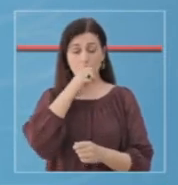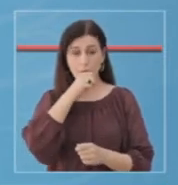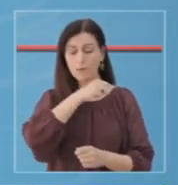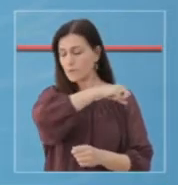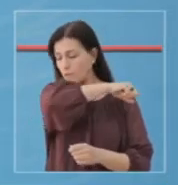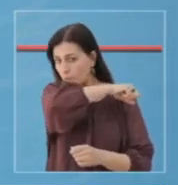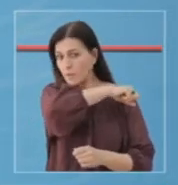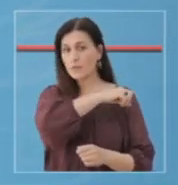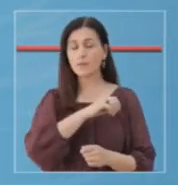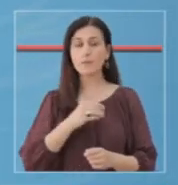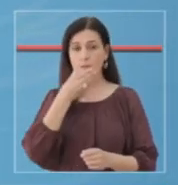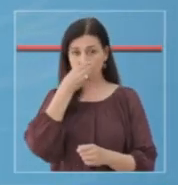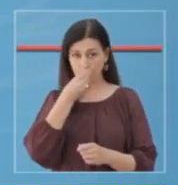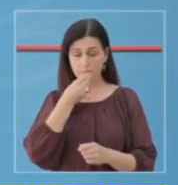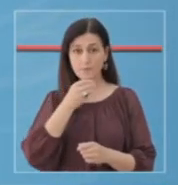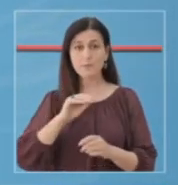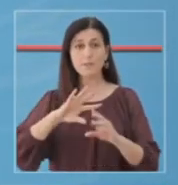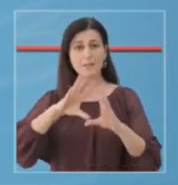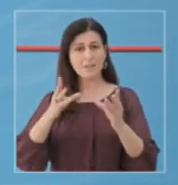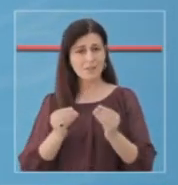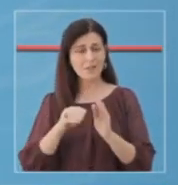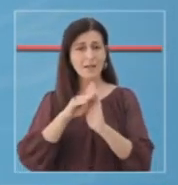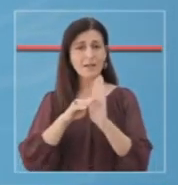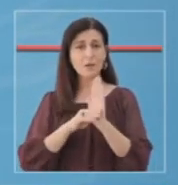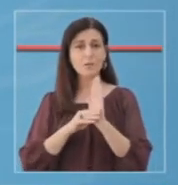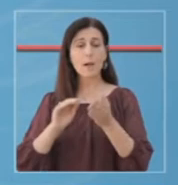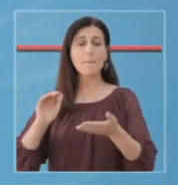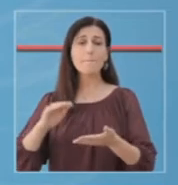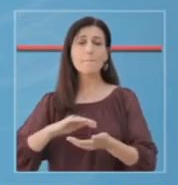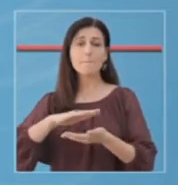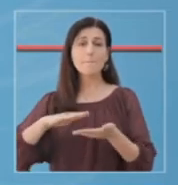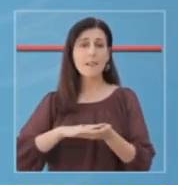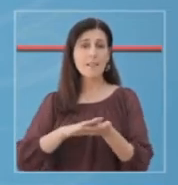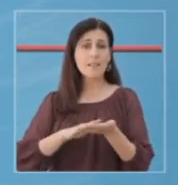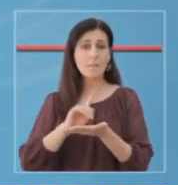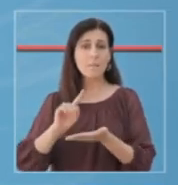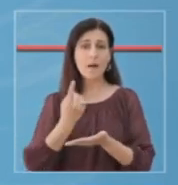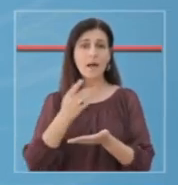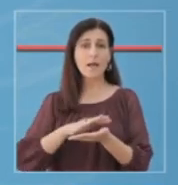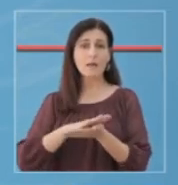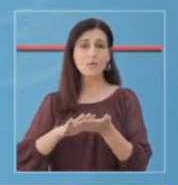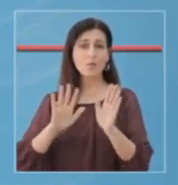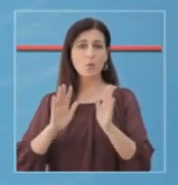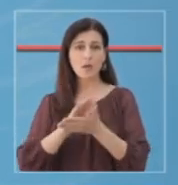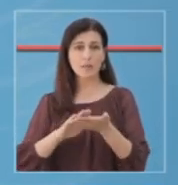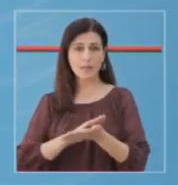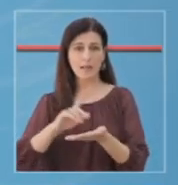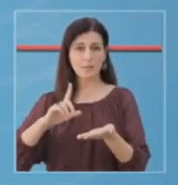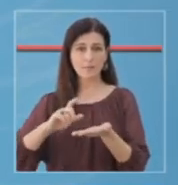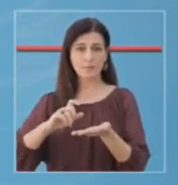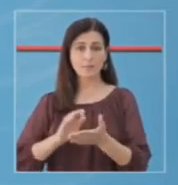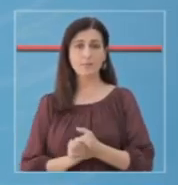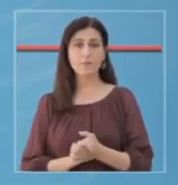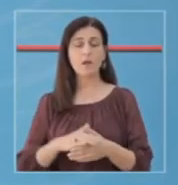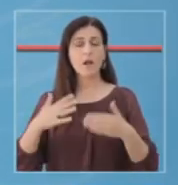apo të teshtim në këndin e bryllit, dhe të gjitha masat duhet të kombinohen me higjenën e duarve. Êshtë shumë rëndësishme që në